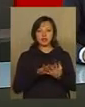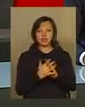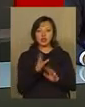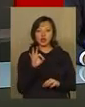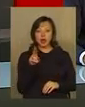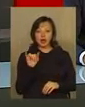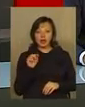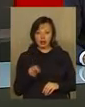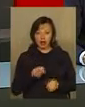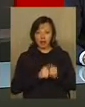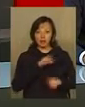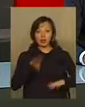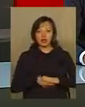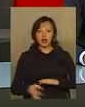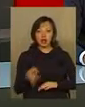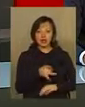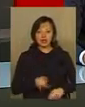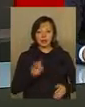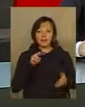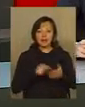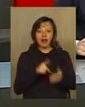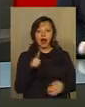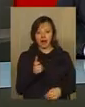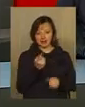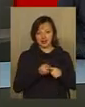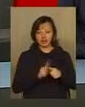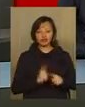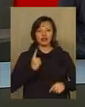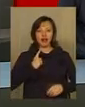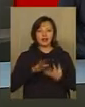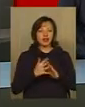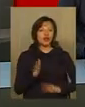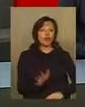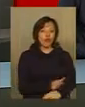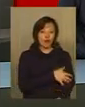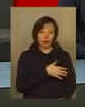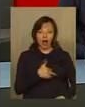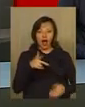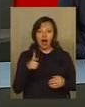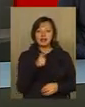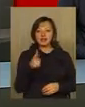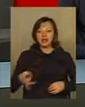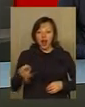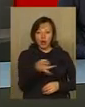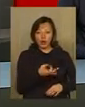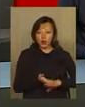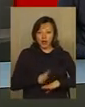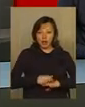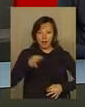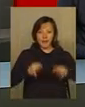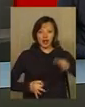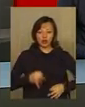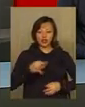Сокіл Кам'янецько-Подільського району запалили газ. Цієї події селяни чекали довго. Газифікацію району ускладнювала природа.